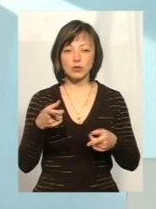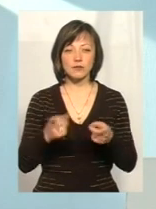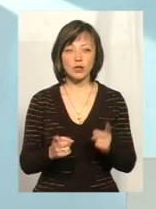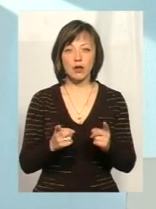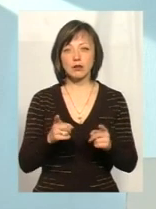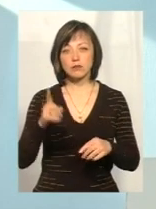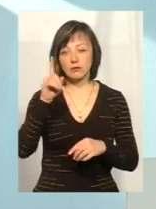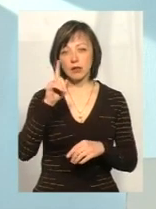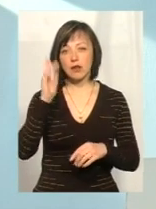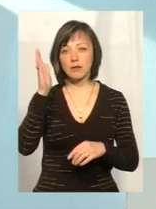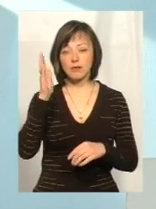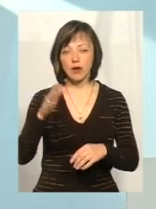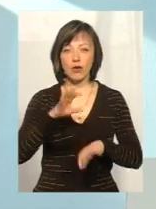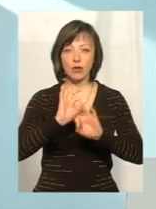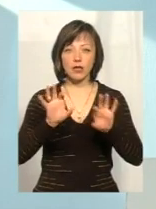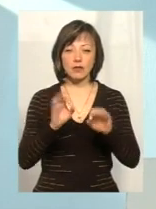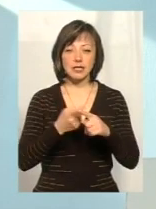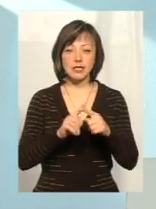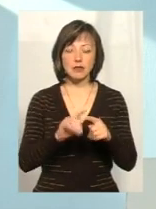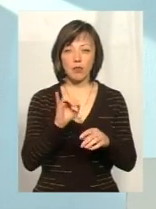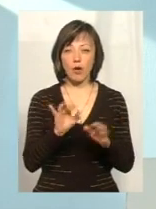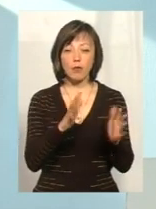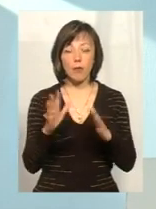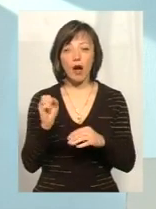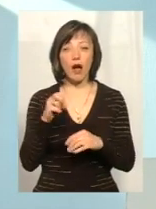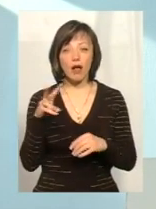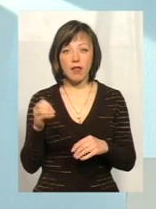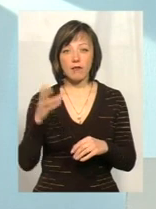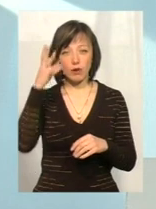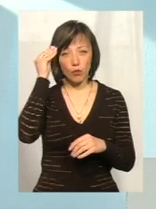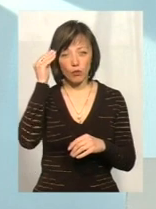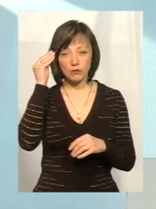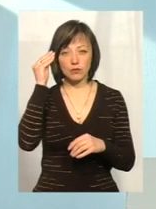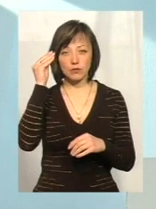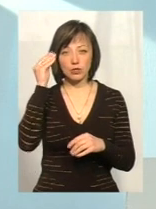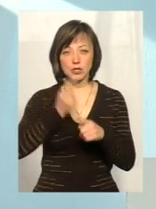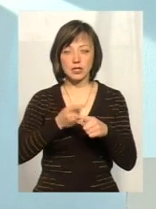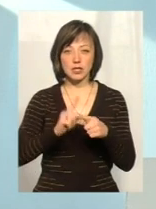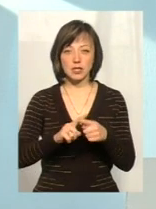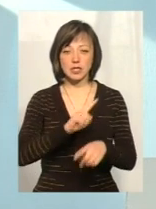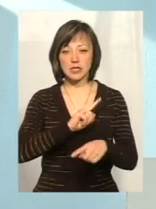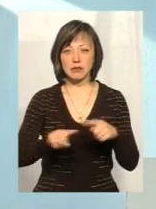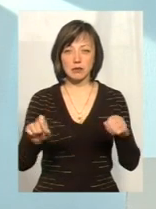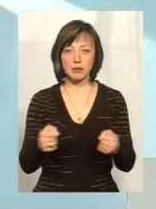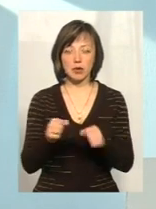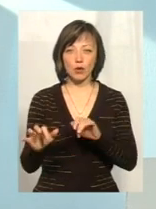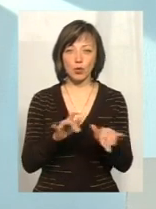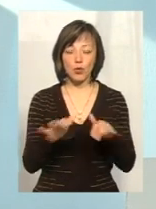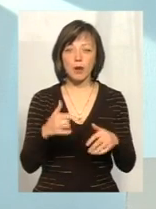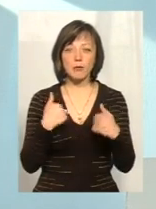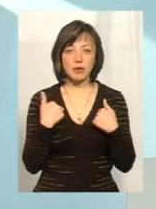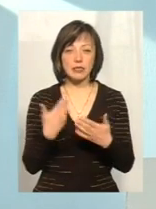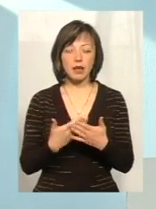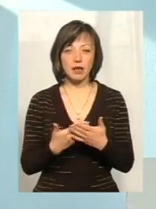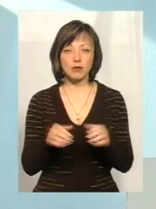пророкувати оці негативні моменти, але все ж таки, враховуючи цей стрімкий та круг, мені